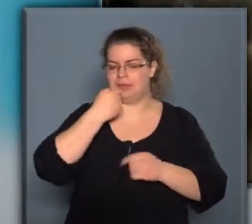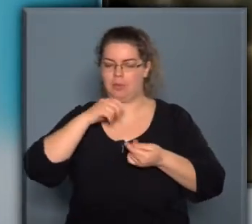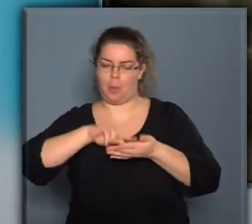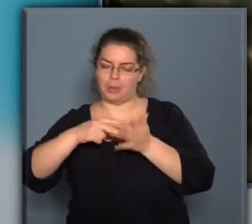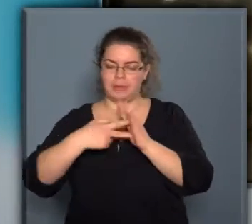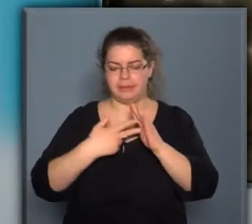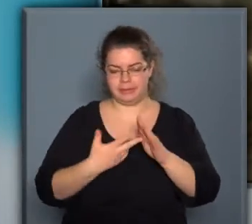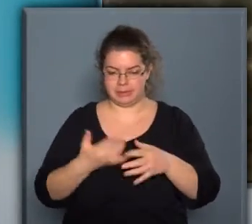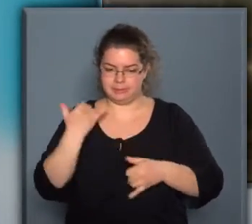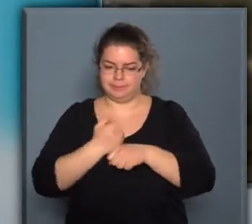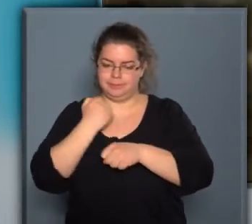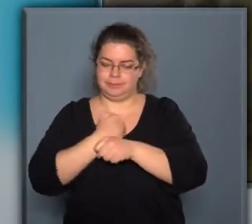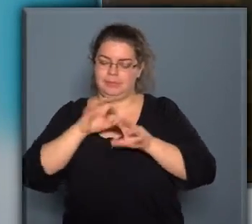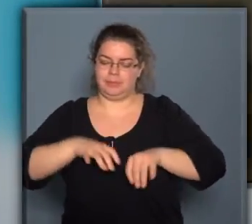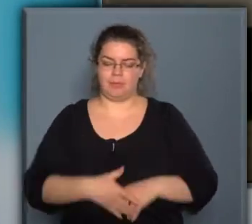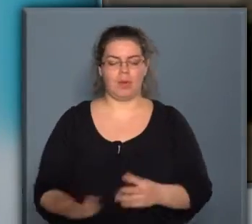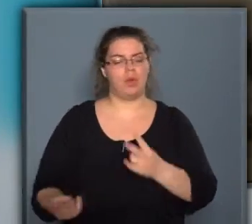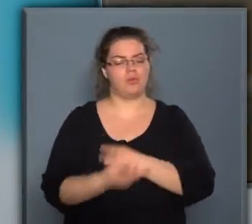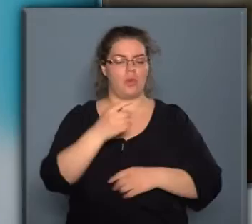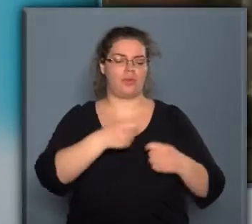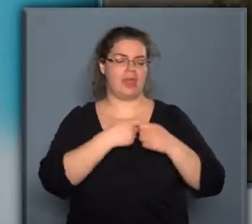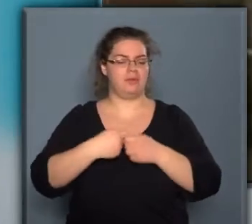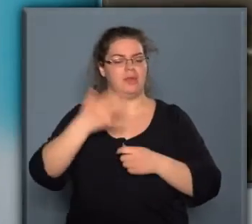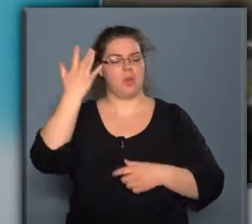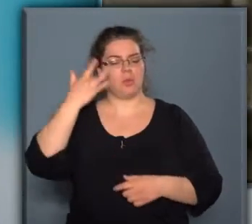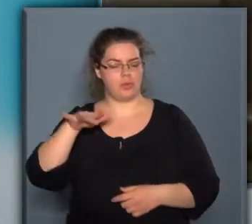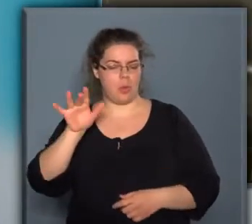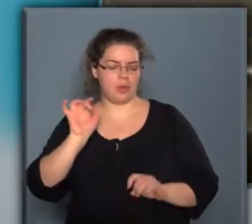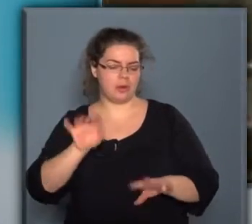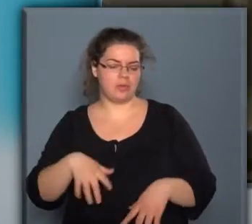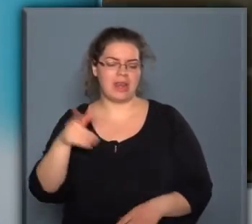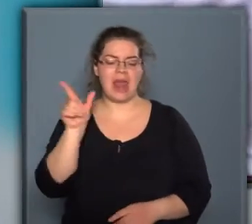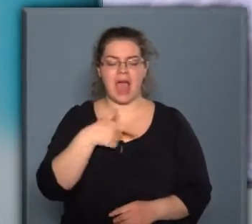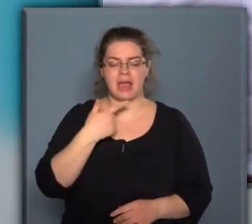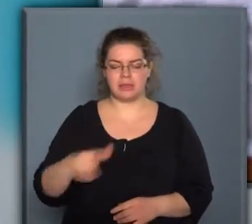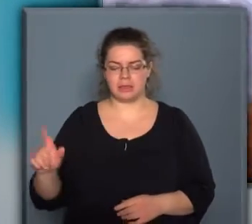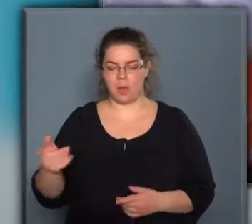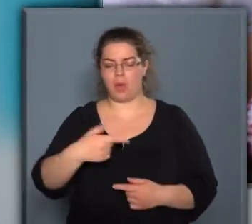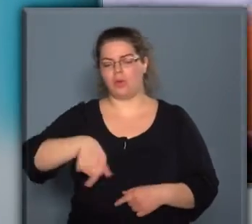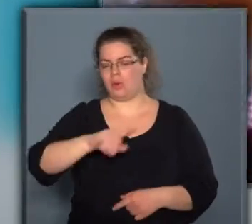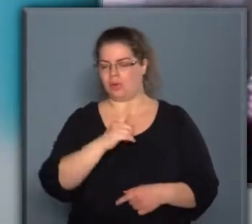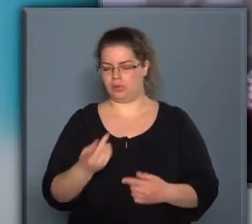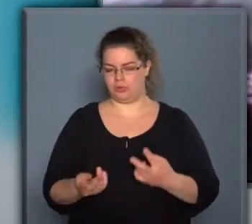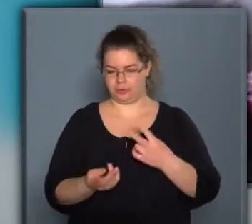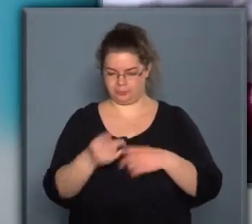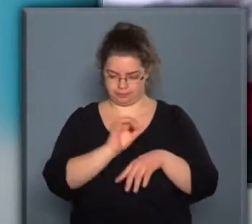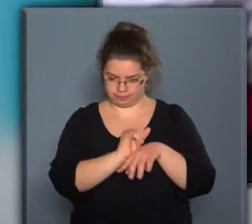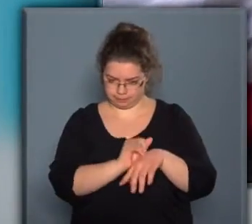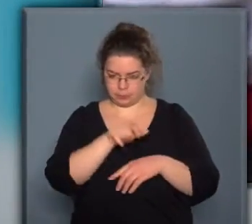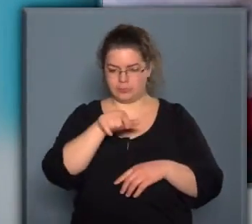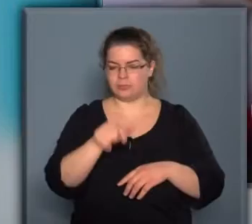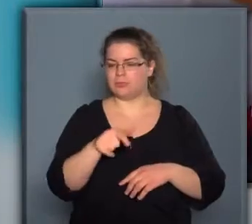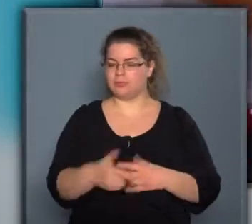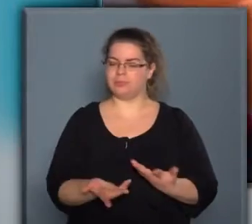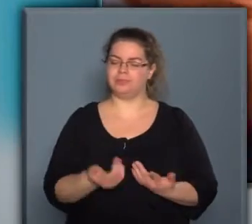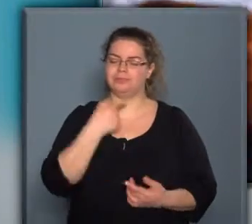izgalmassá. A főszervező Györfi László a Kőrösi ügyvezetője volt, aki elárulta, Kőbánya életében nagyon fontos